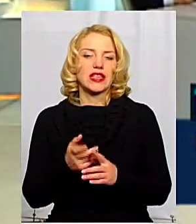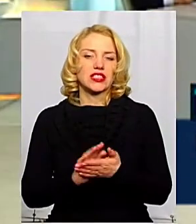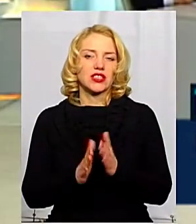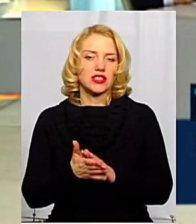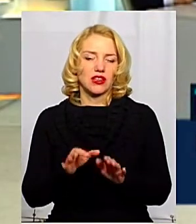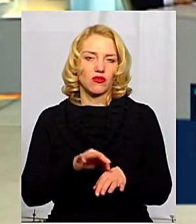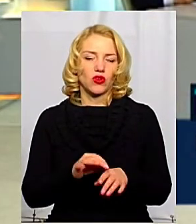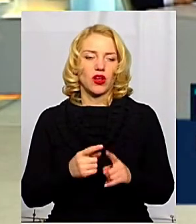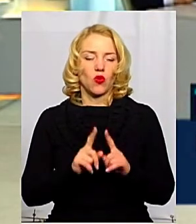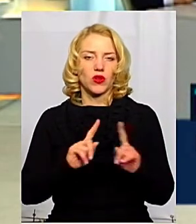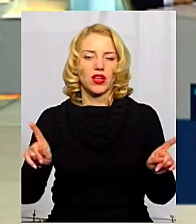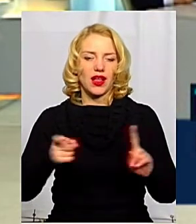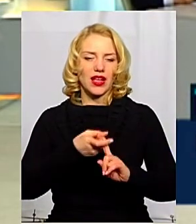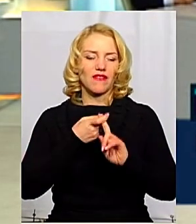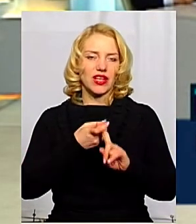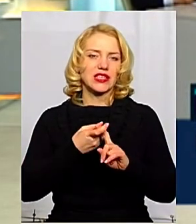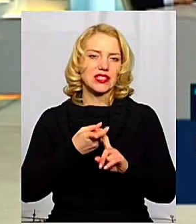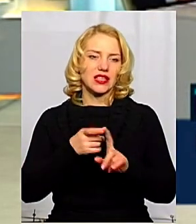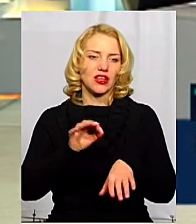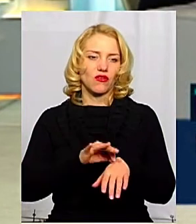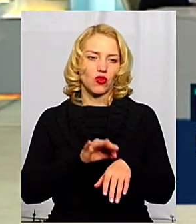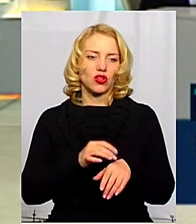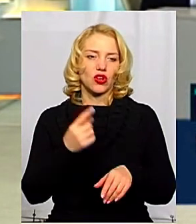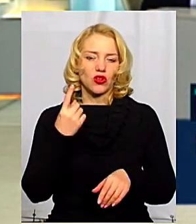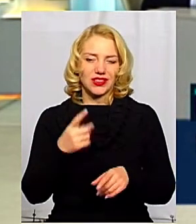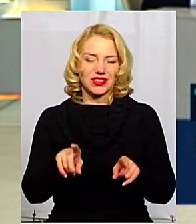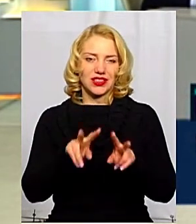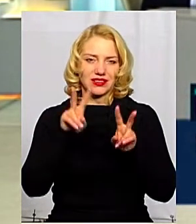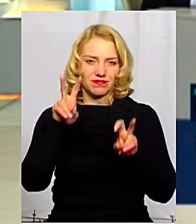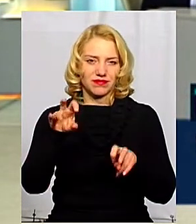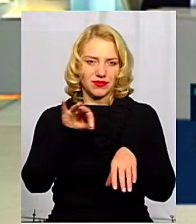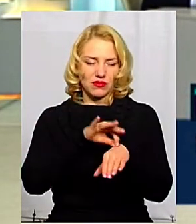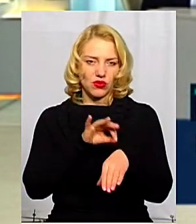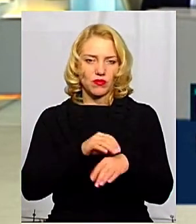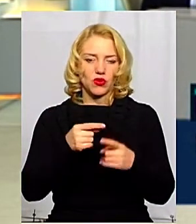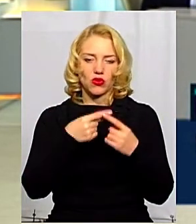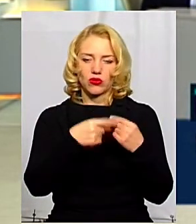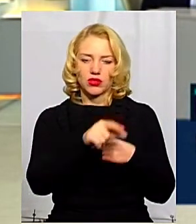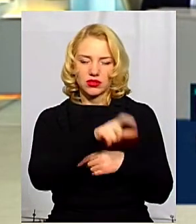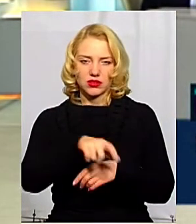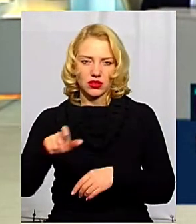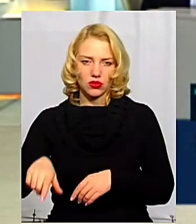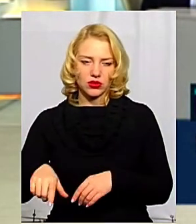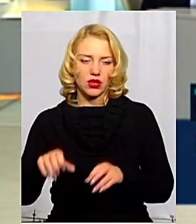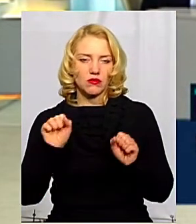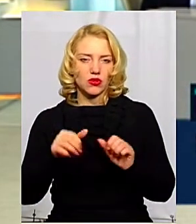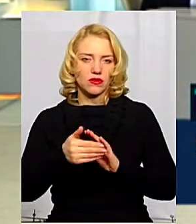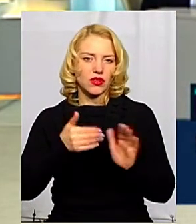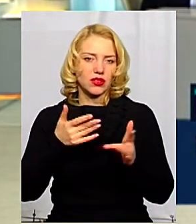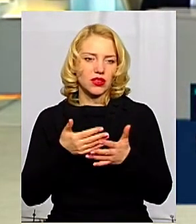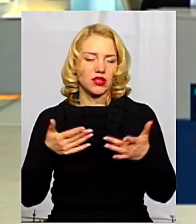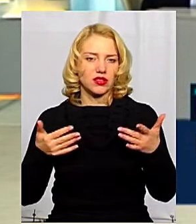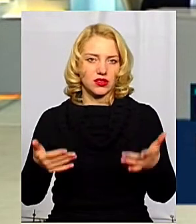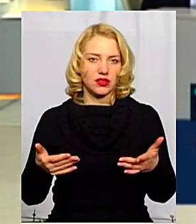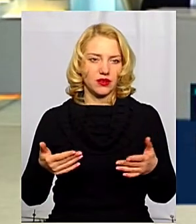унікальність інфекційних хвороб полягає в тому, що один і той збудник, але в різних пацієнтів може викликати